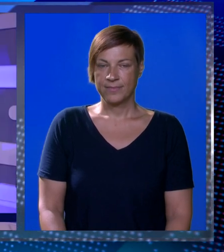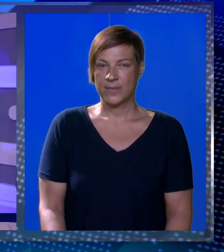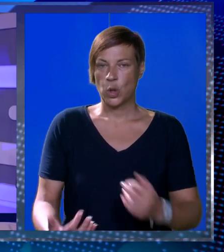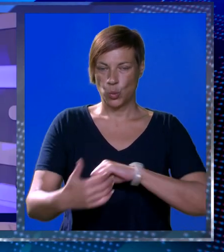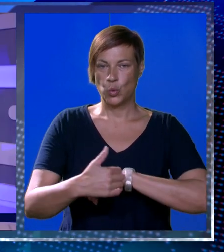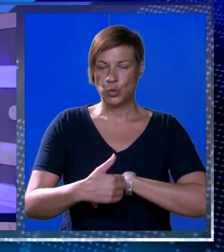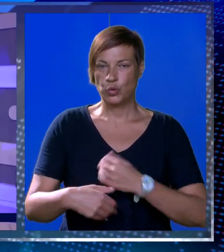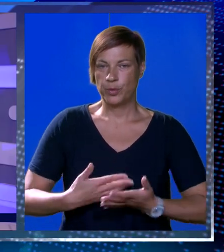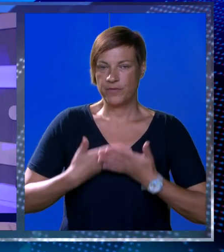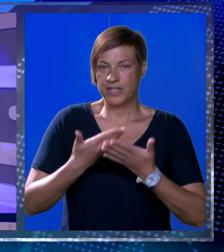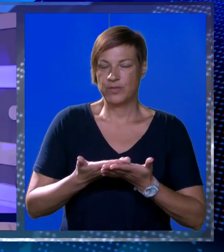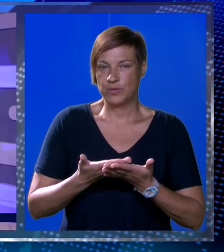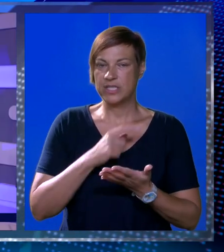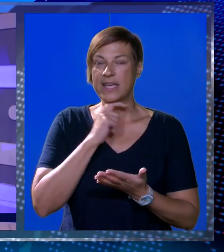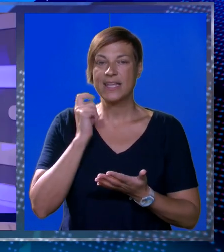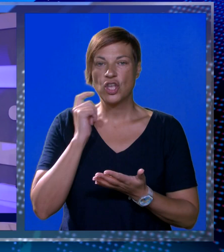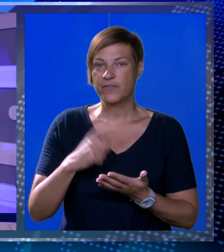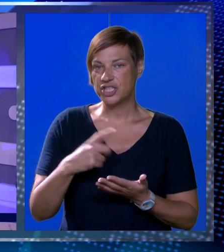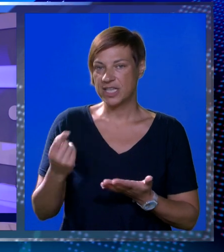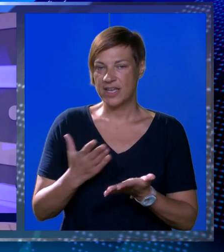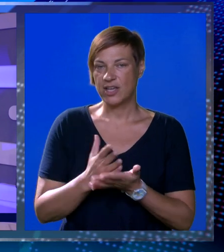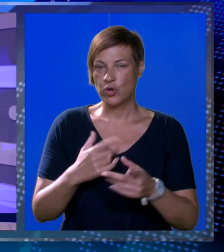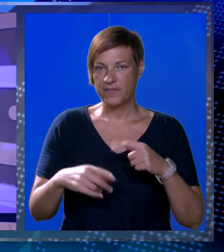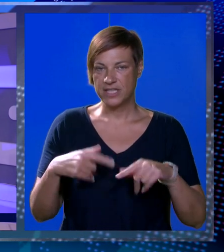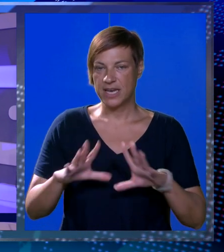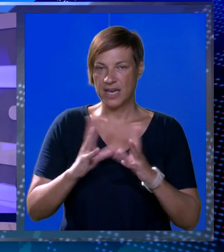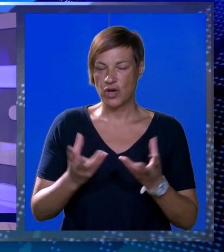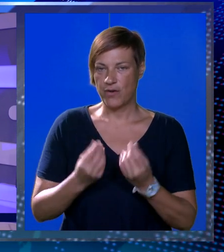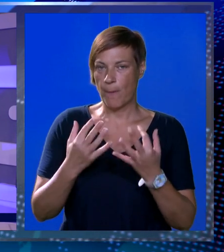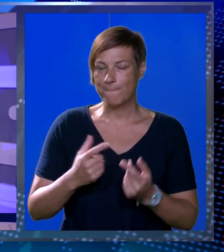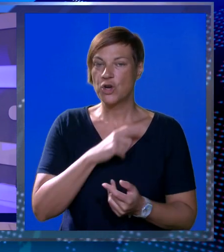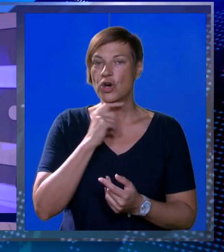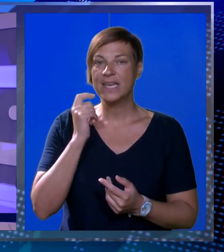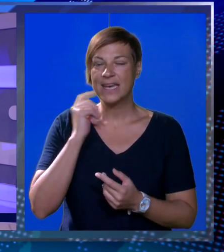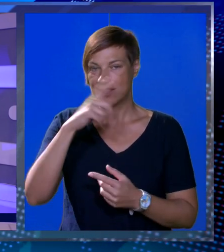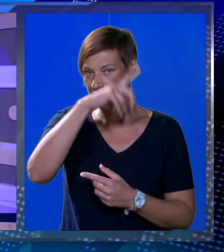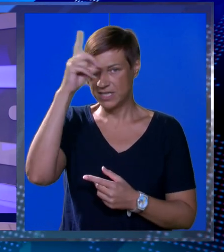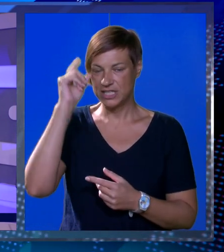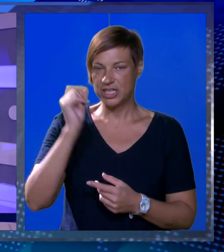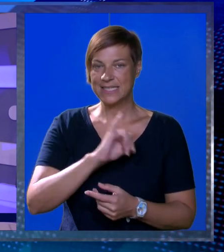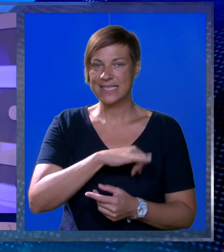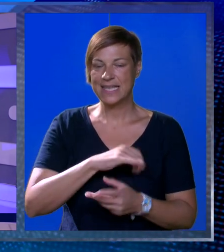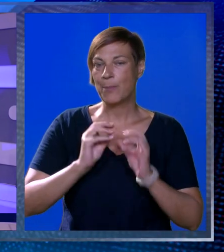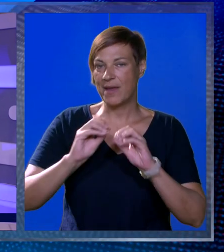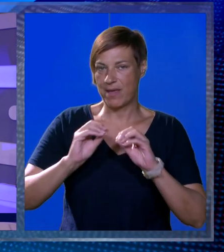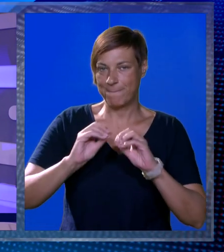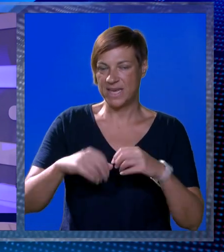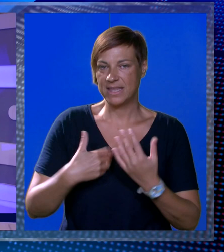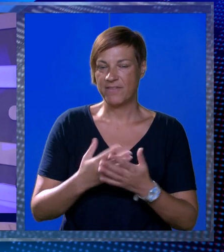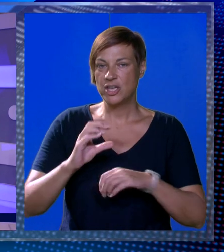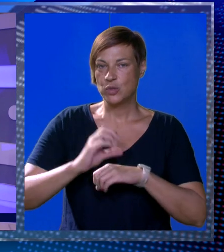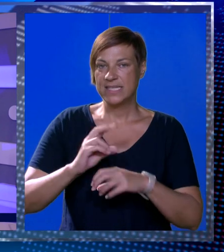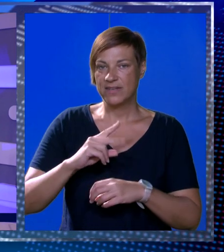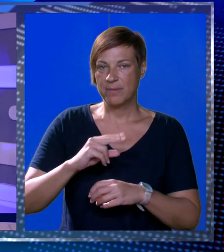U Dubrovniku su se održali redovnički dani koji su već tradicionalno okupili brojne redovnike, redovnica ali i zanimljive predavače.